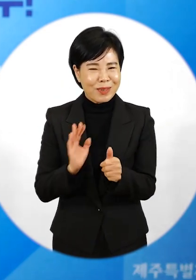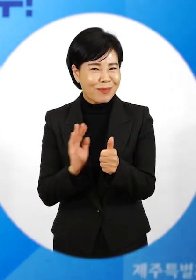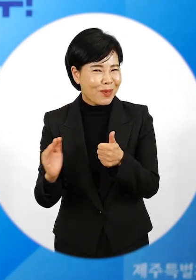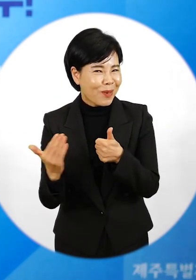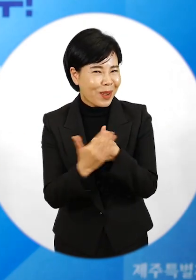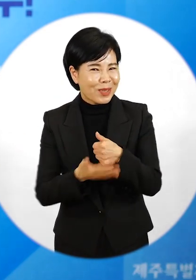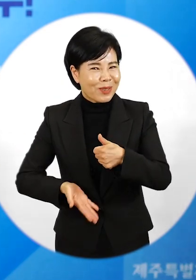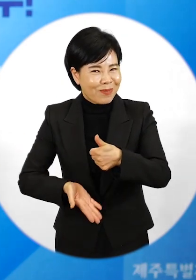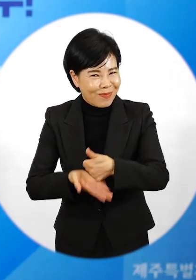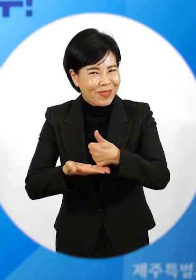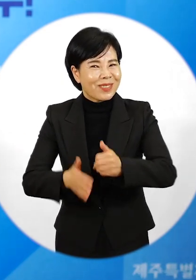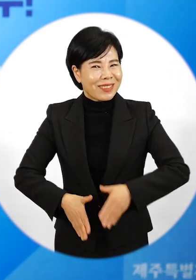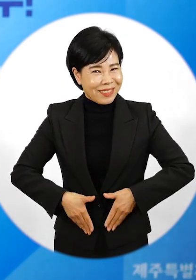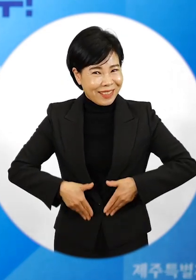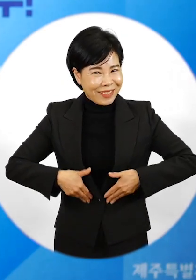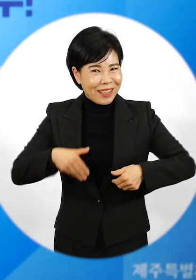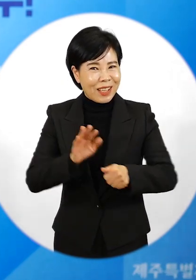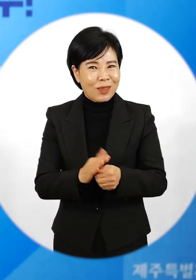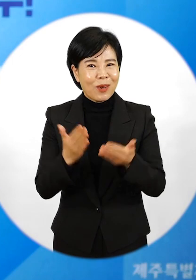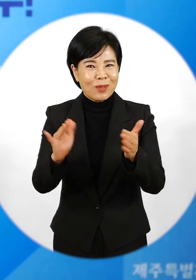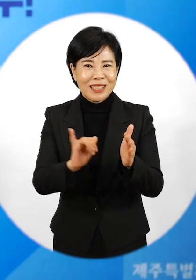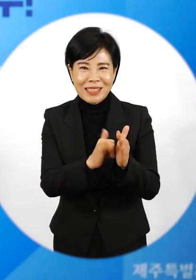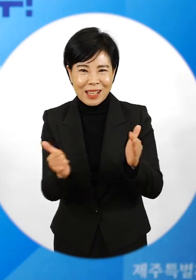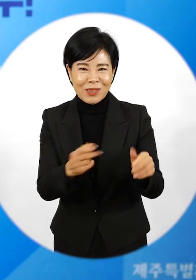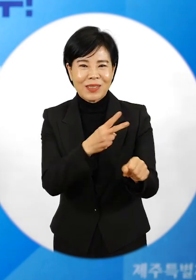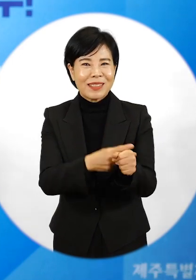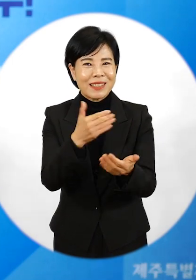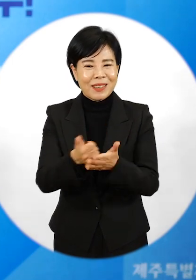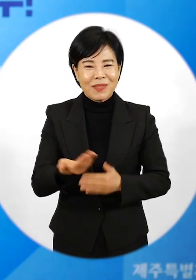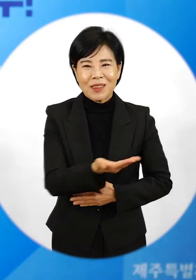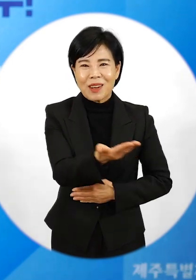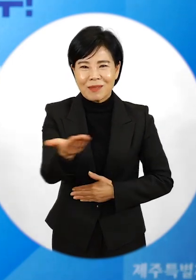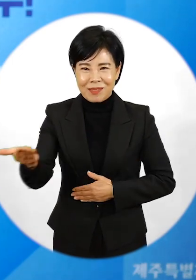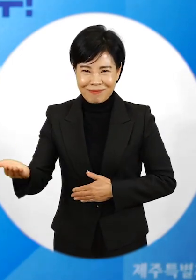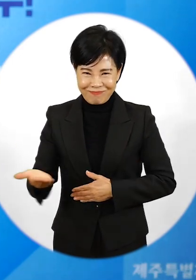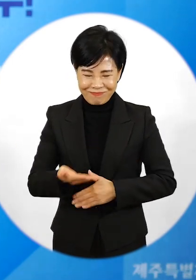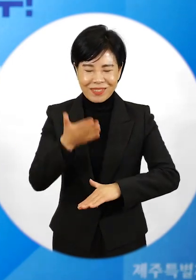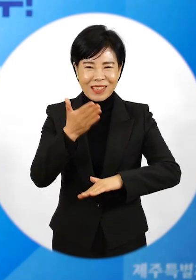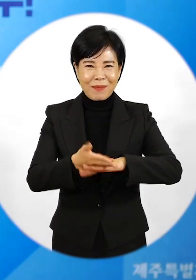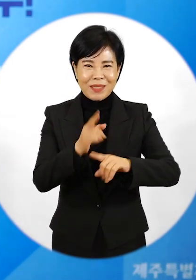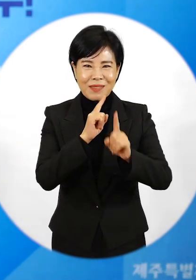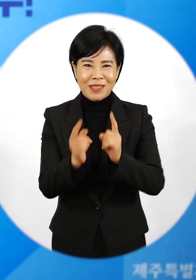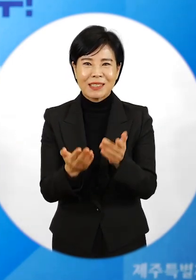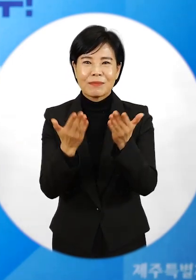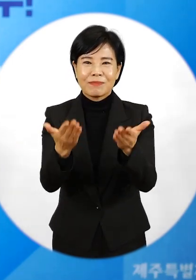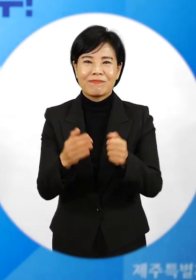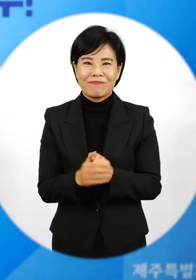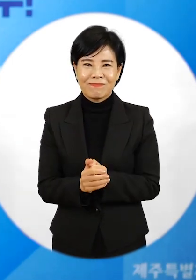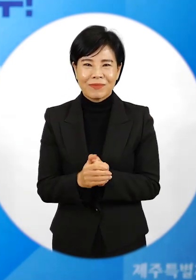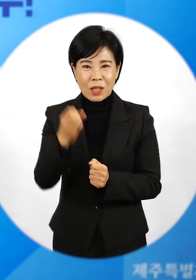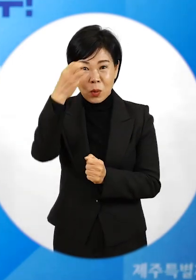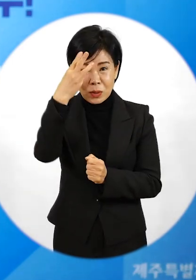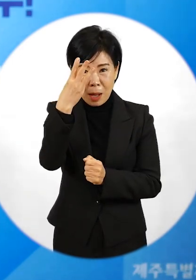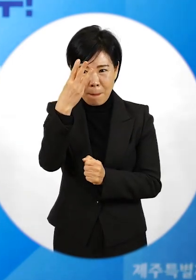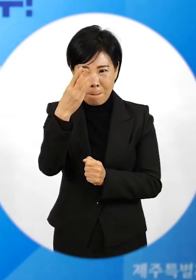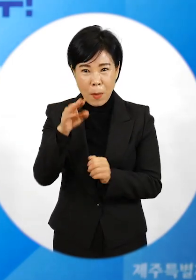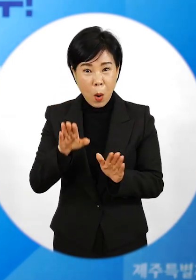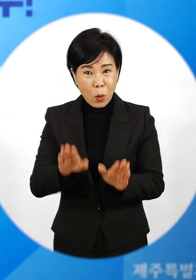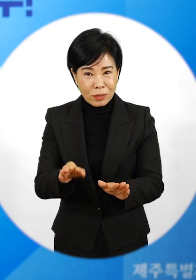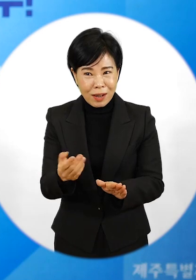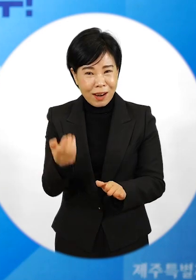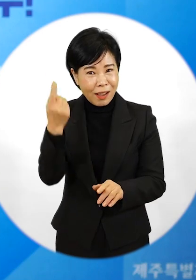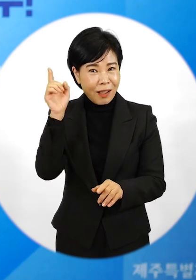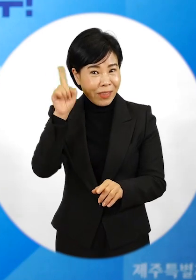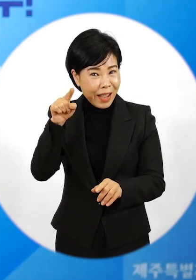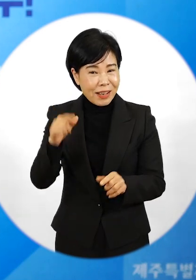따뜻한 격려를 보내주신 가족과 선생님 여러분께도 고마운 말씀 드립니다. 수능을 하루 앞둔 오늘